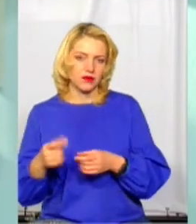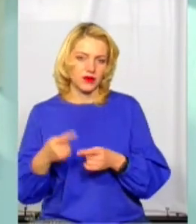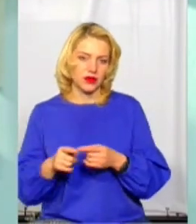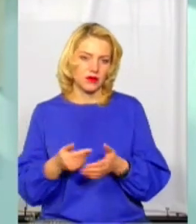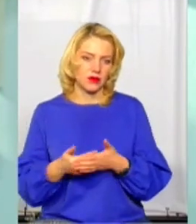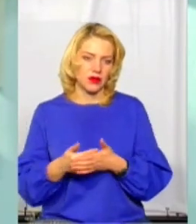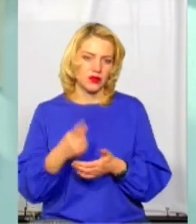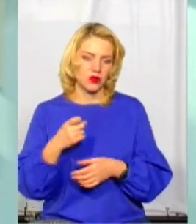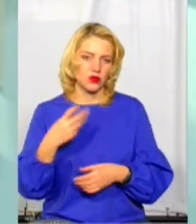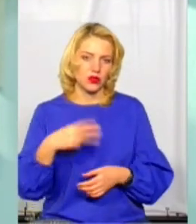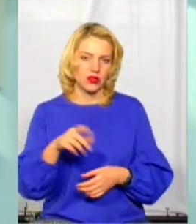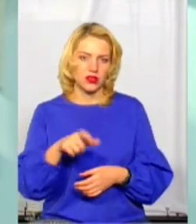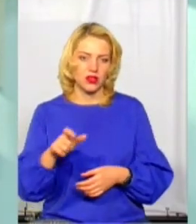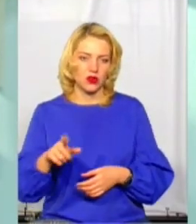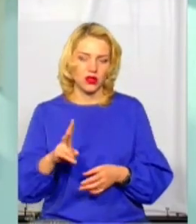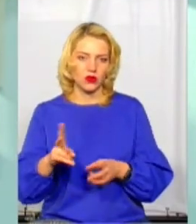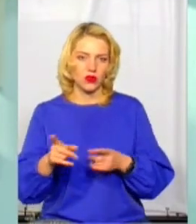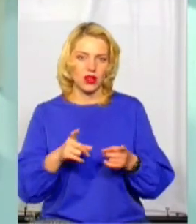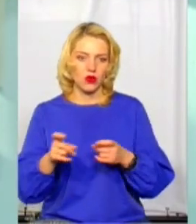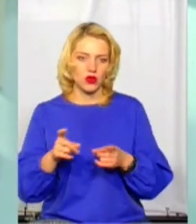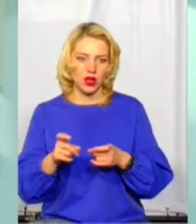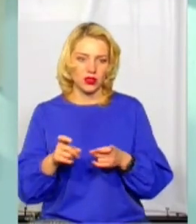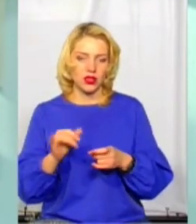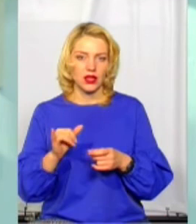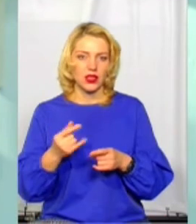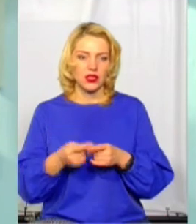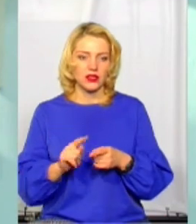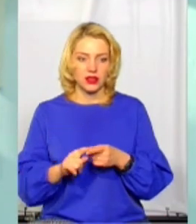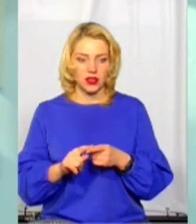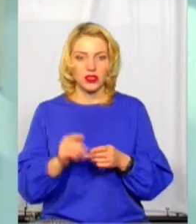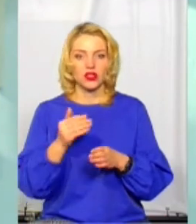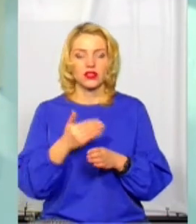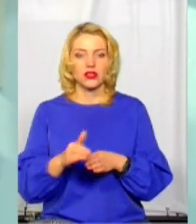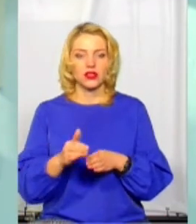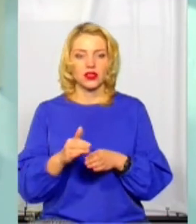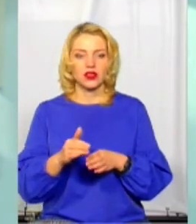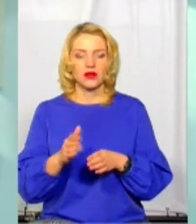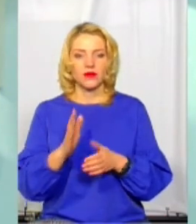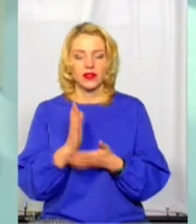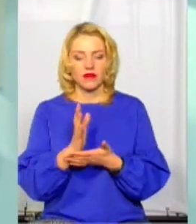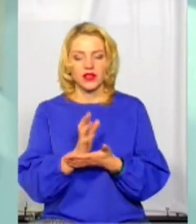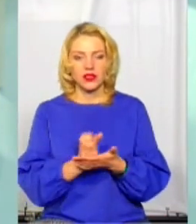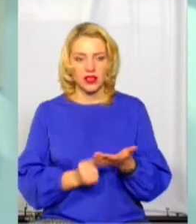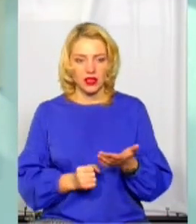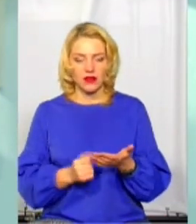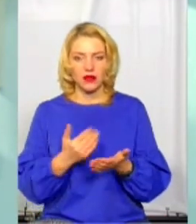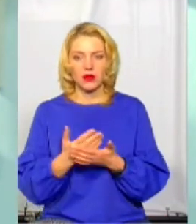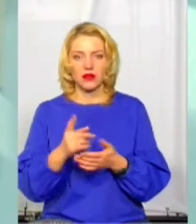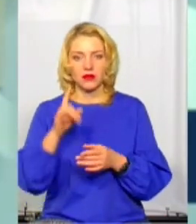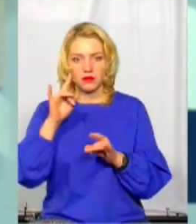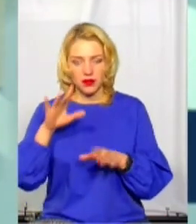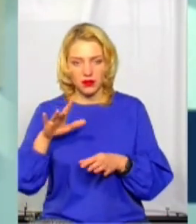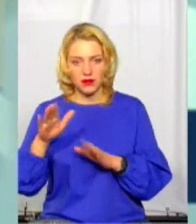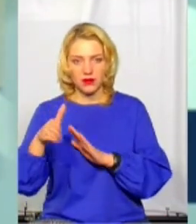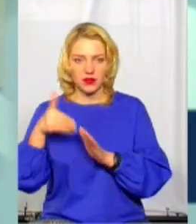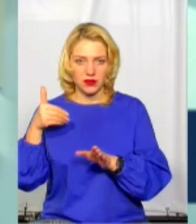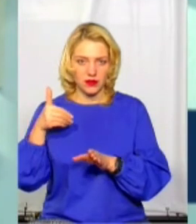приблизно 130 людей, додатково залучається. З них частина буде знаходитись в резерві, тобто бувають ситуації різні, бо